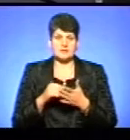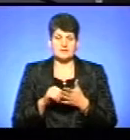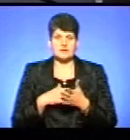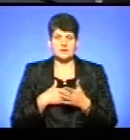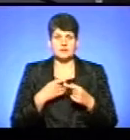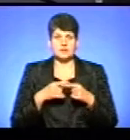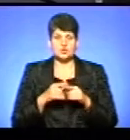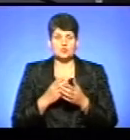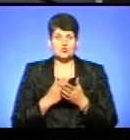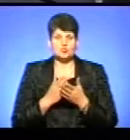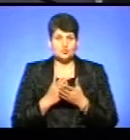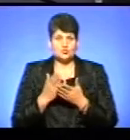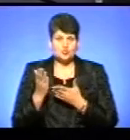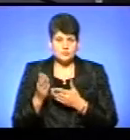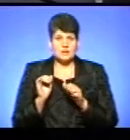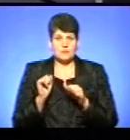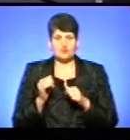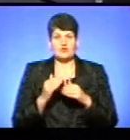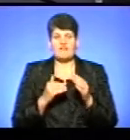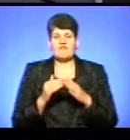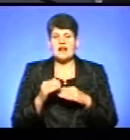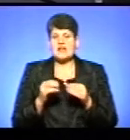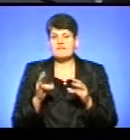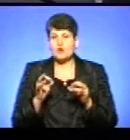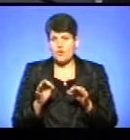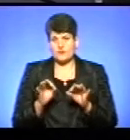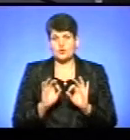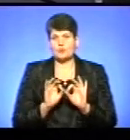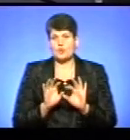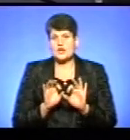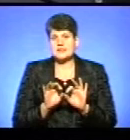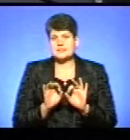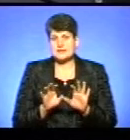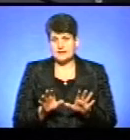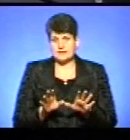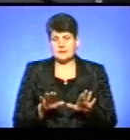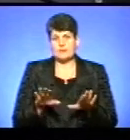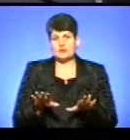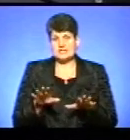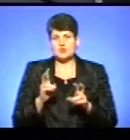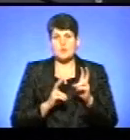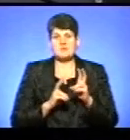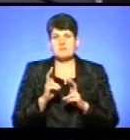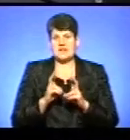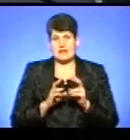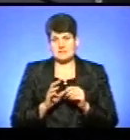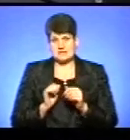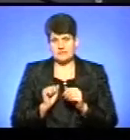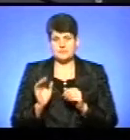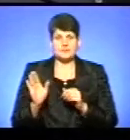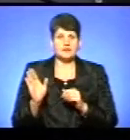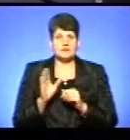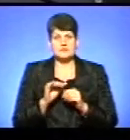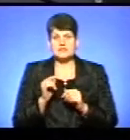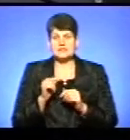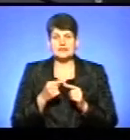які безпосередньо можуть скваліфіковано і аргументовано пояснити позицію підприємства. І всі ті